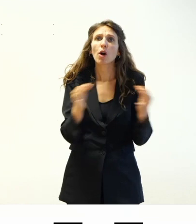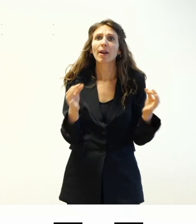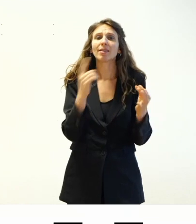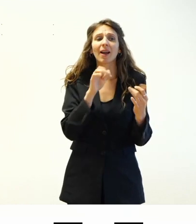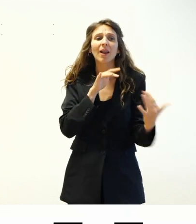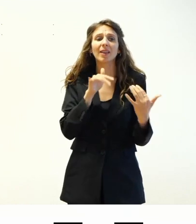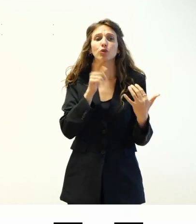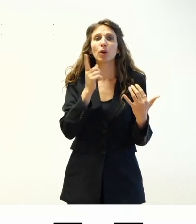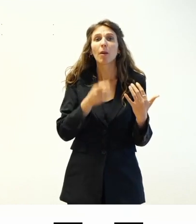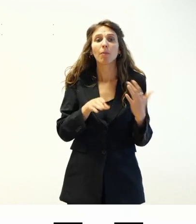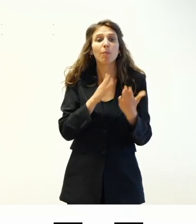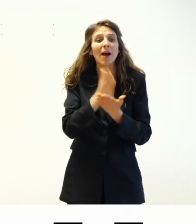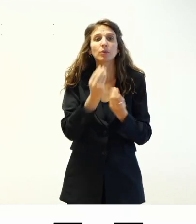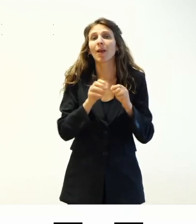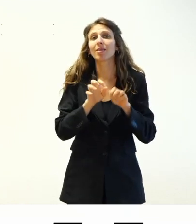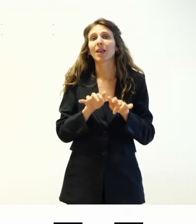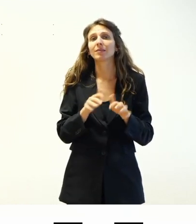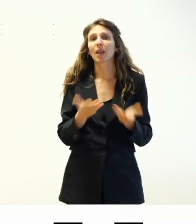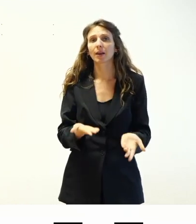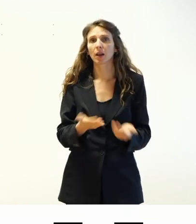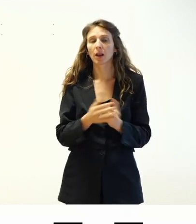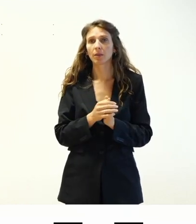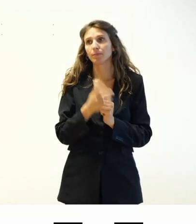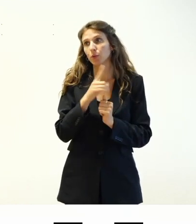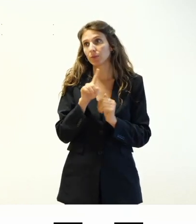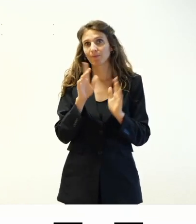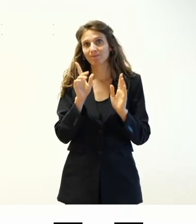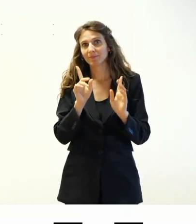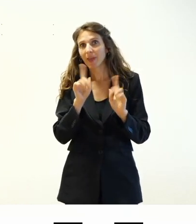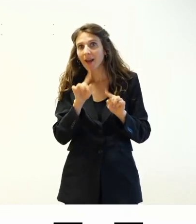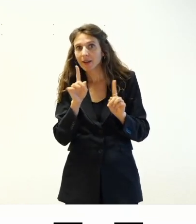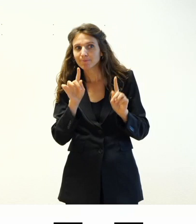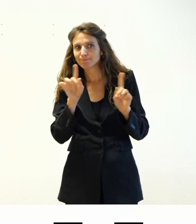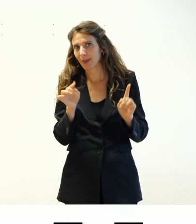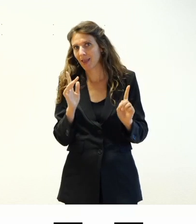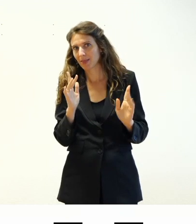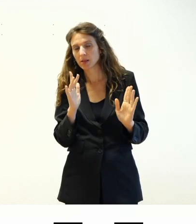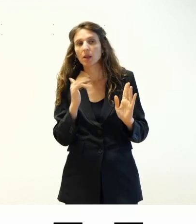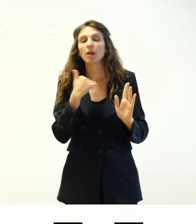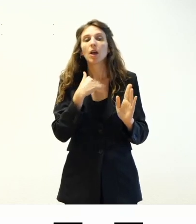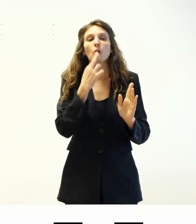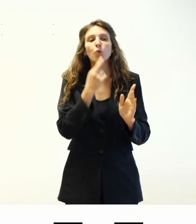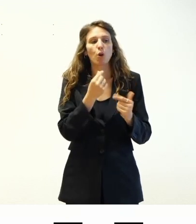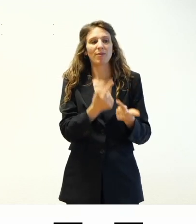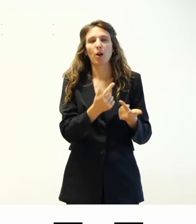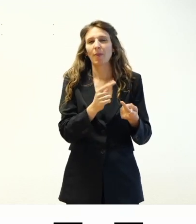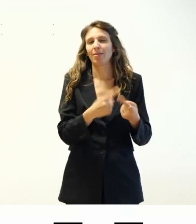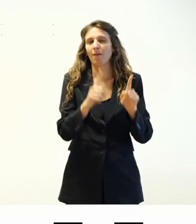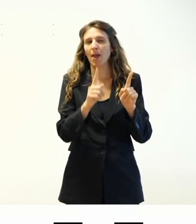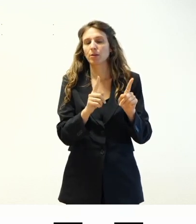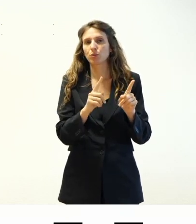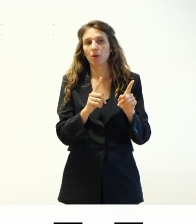tastiera perché anche parentesi andare semplicemente a cambiare il ruolo di un elemento non va ad